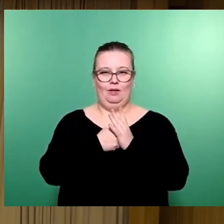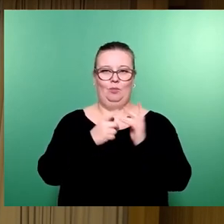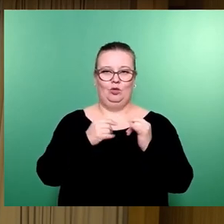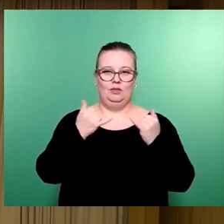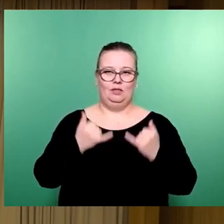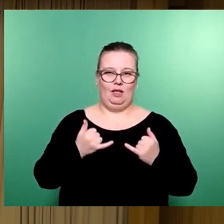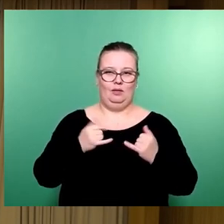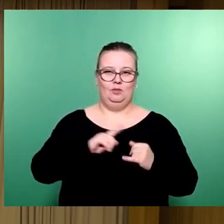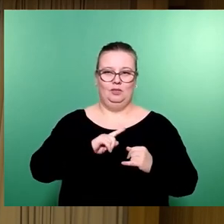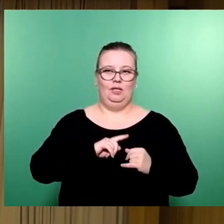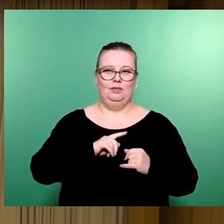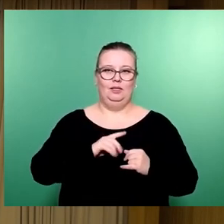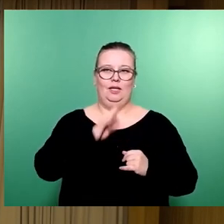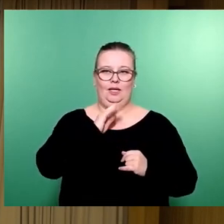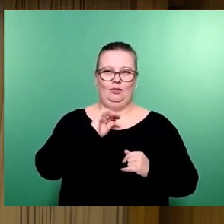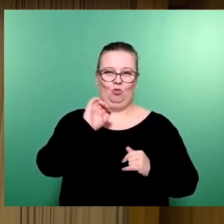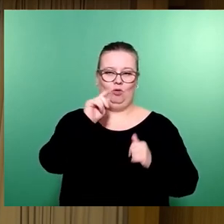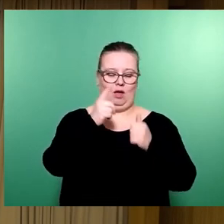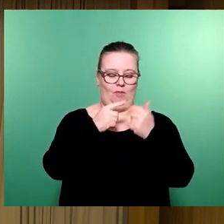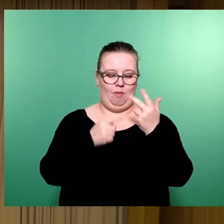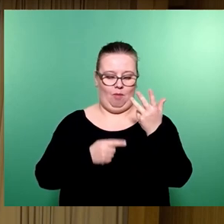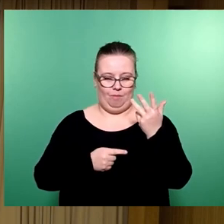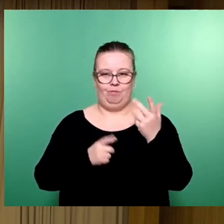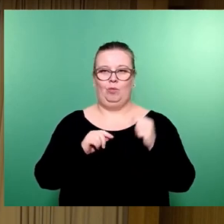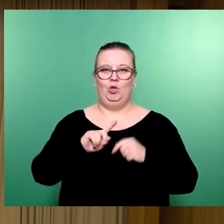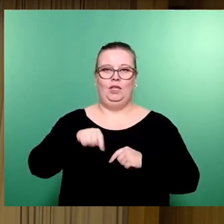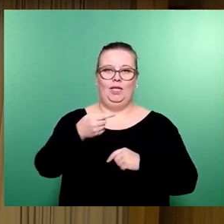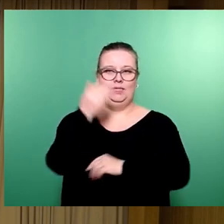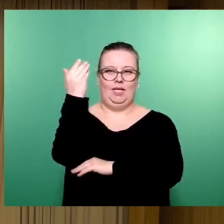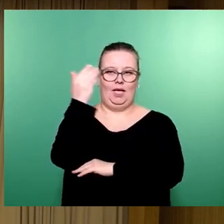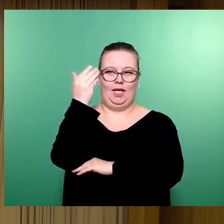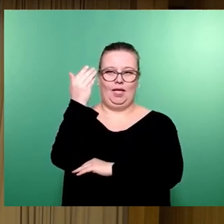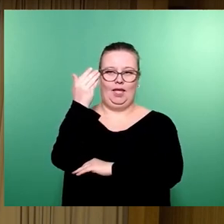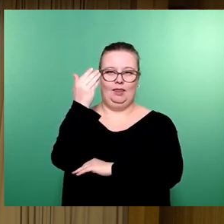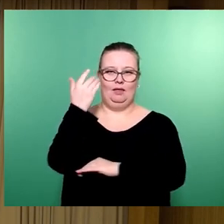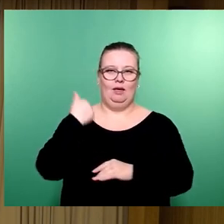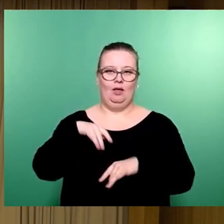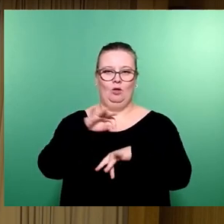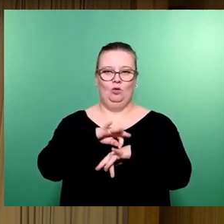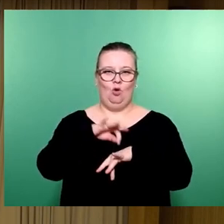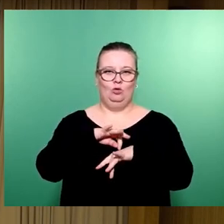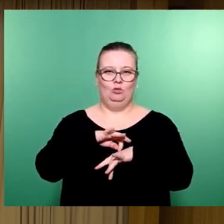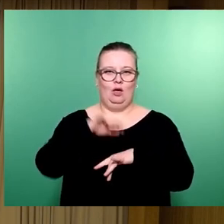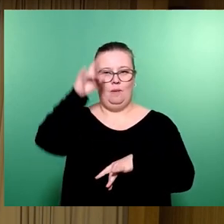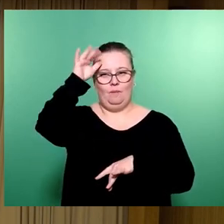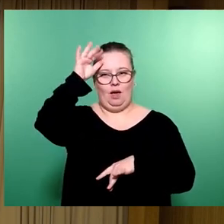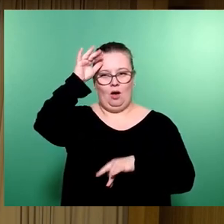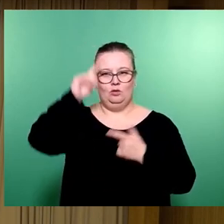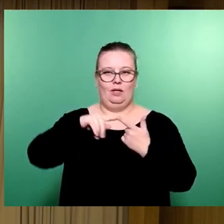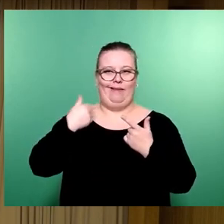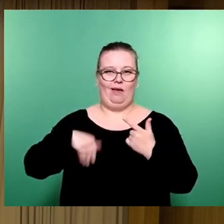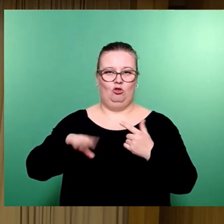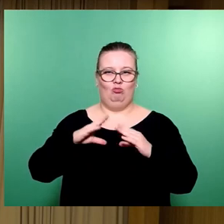Redner jetzt nach abarbeiten. Als nächster Redner ist Herr Dr. Brauns dran. Dann Herr Schmelig.